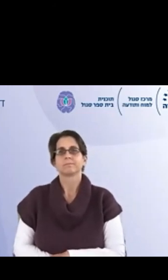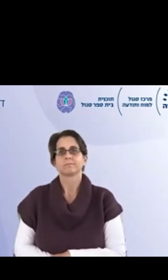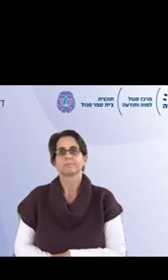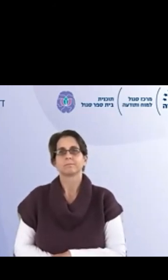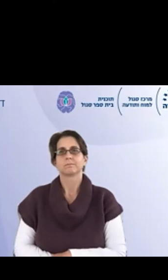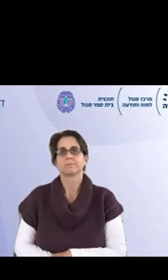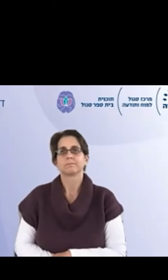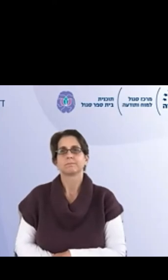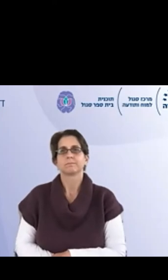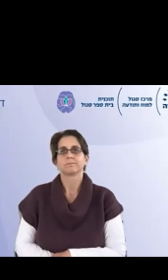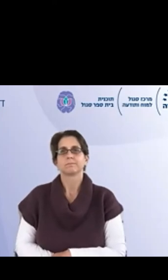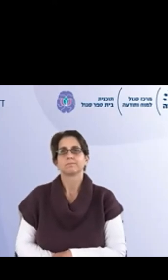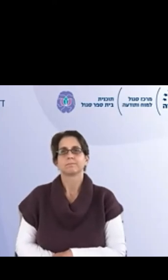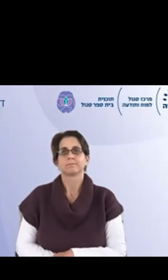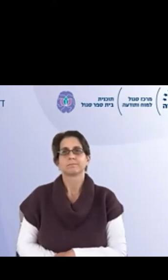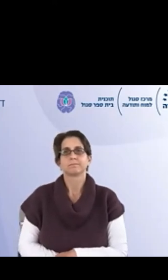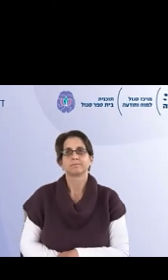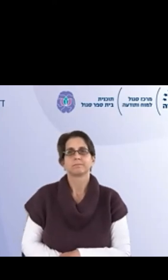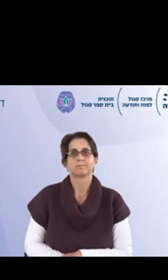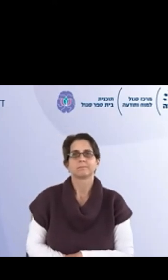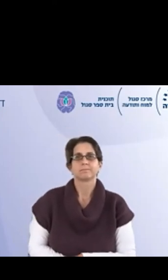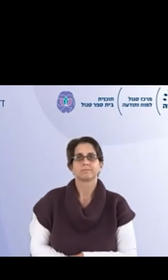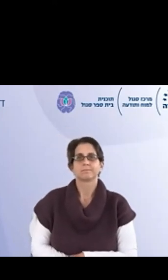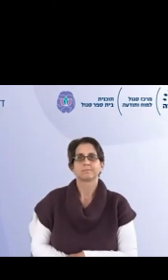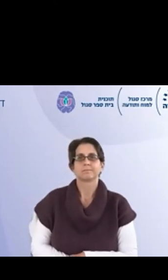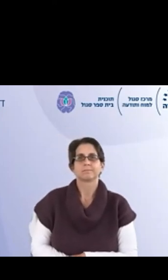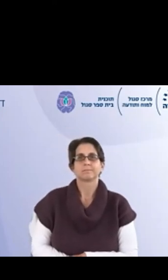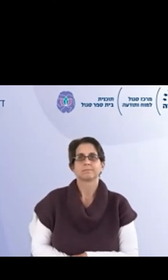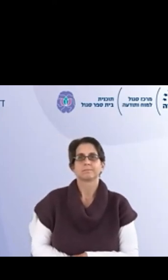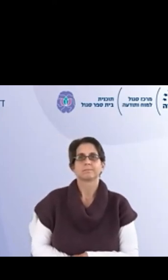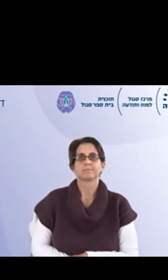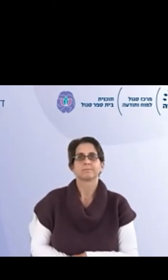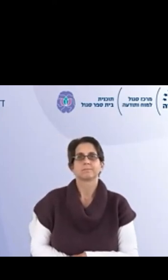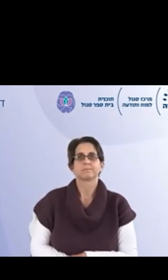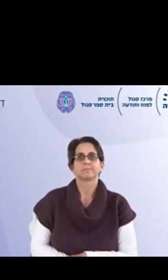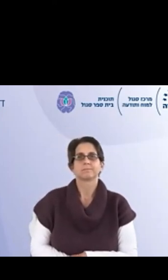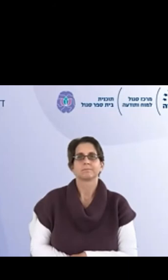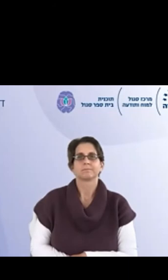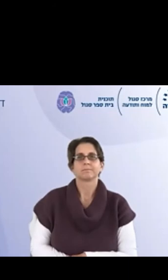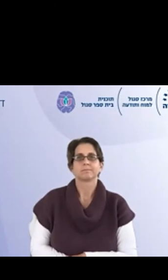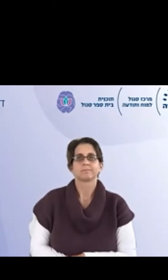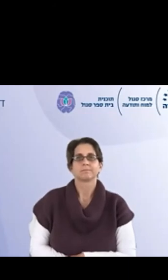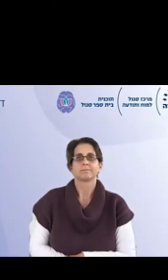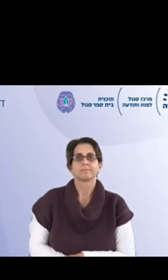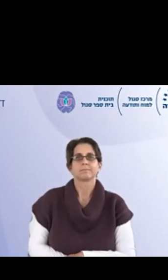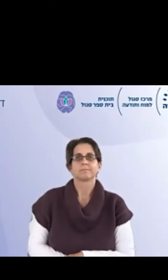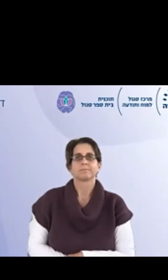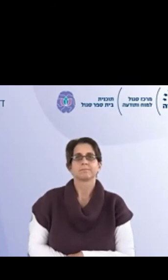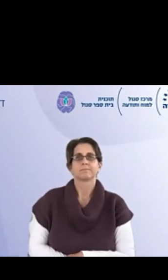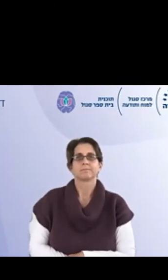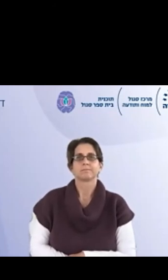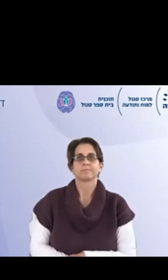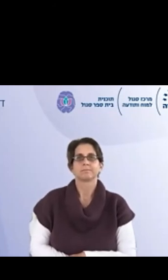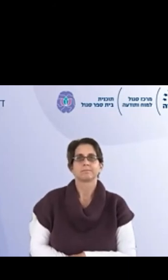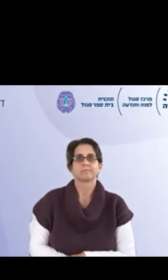עושים, הם משתפים אותנו, אם הם עשו משהו, הם תמיד שולחים לנו, והם מתלהבים, וזה ממש עוזר להם, כי בעצם אם קודם